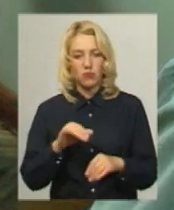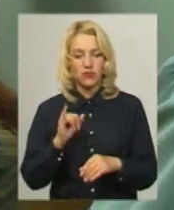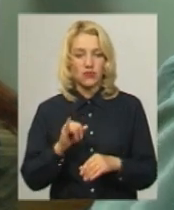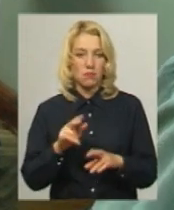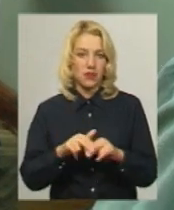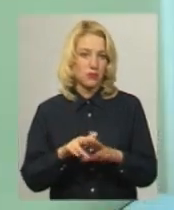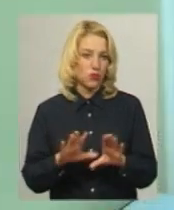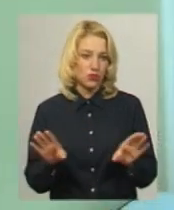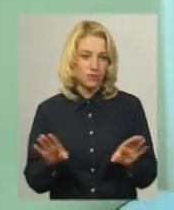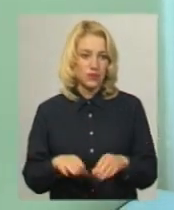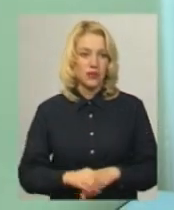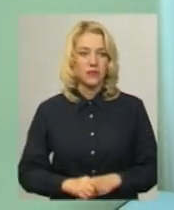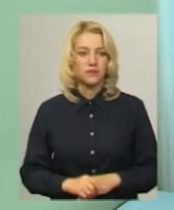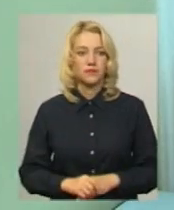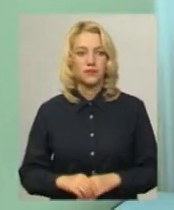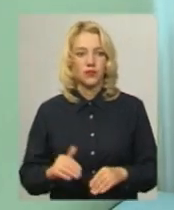паспорт.